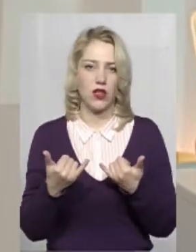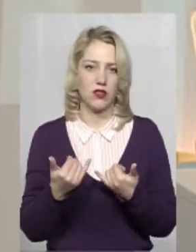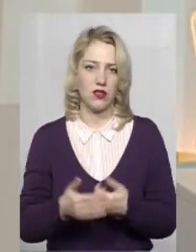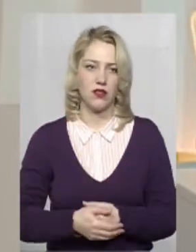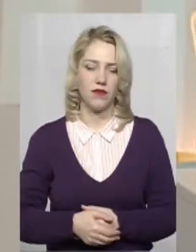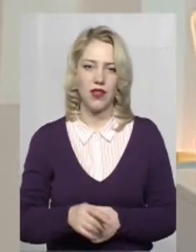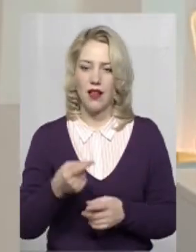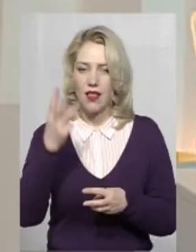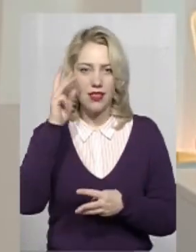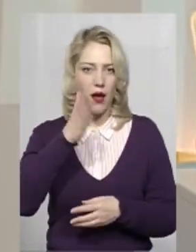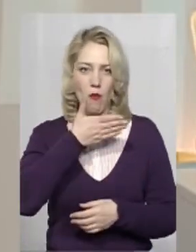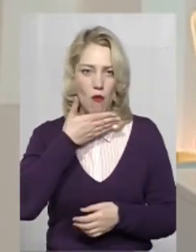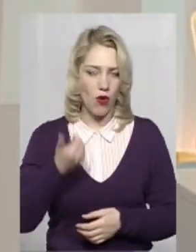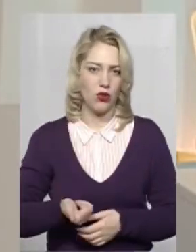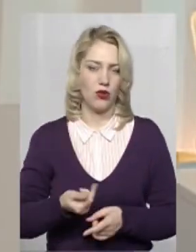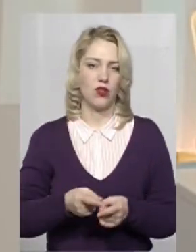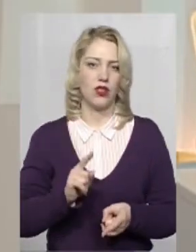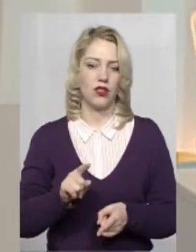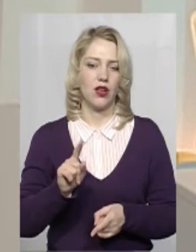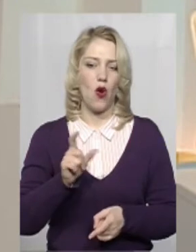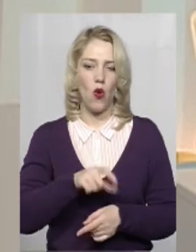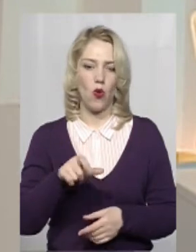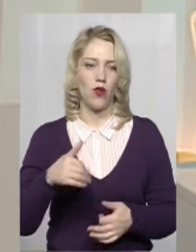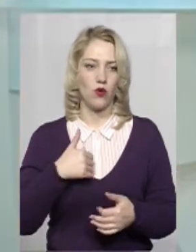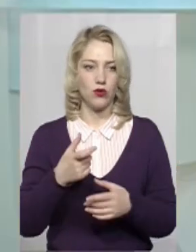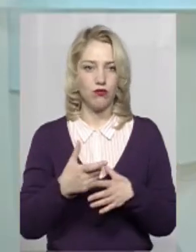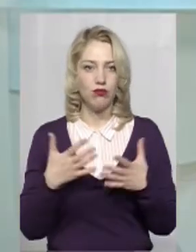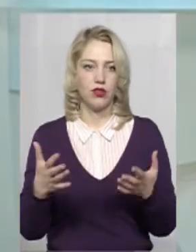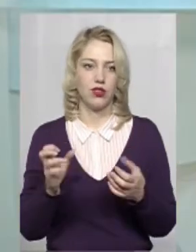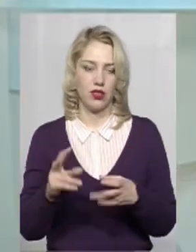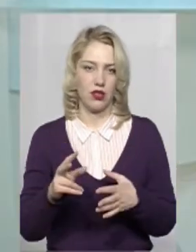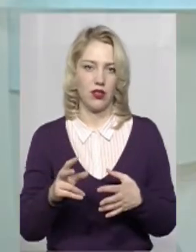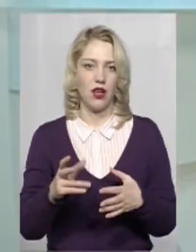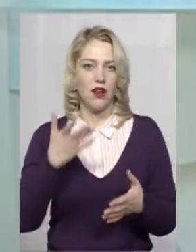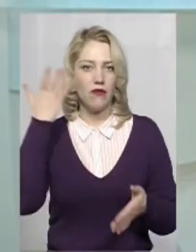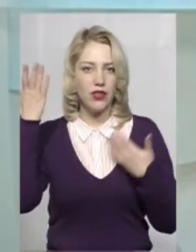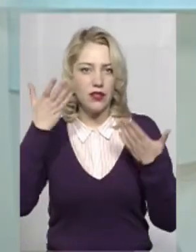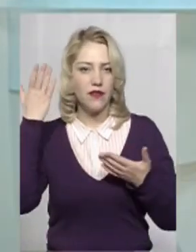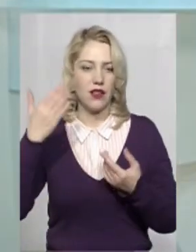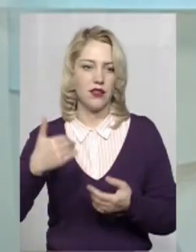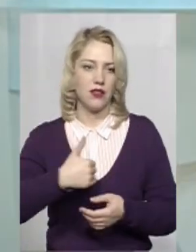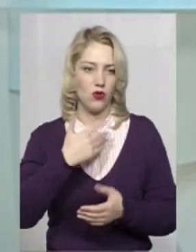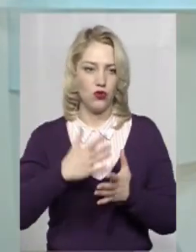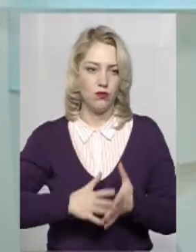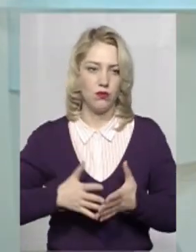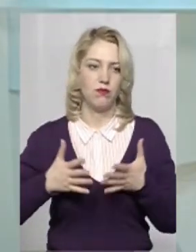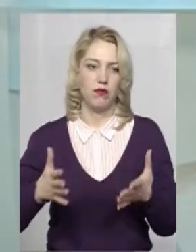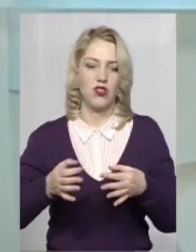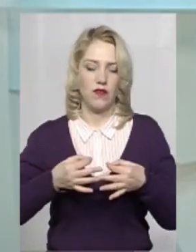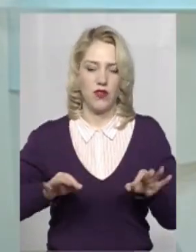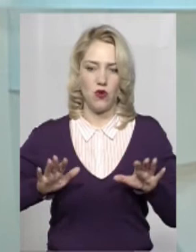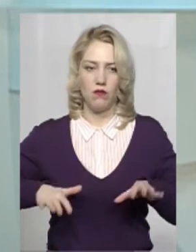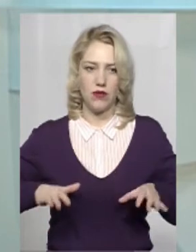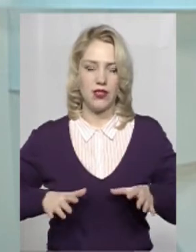сучасно, це не модно, якби, і люди хочуть, якби, більше, якби, відриватися, хочуть мати більше вільного